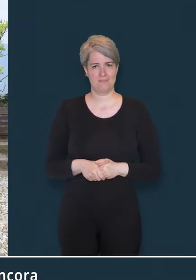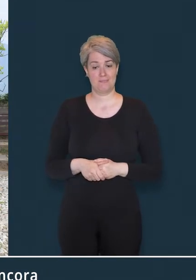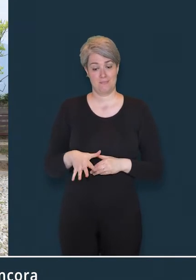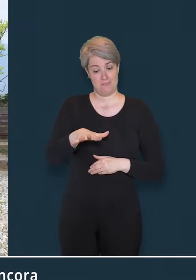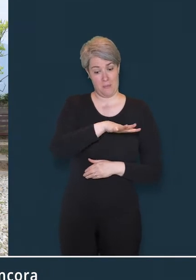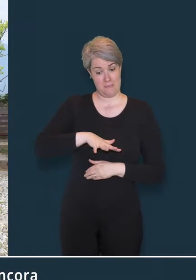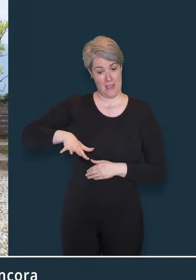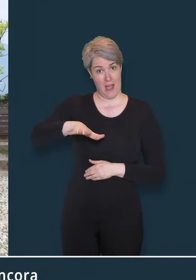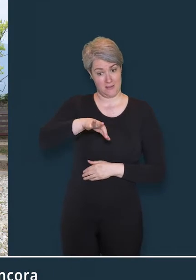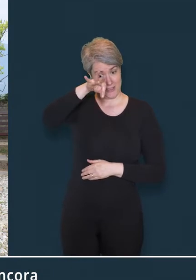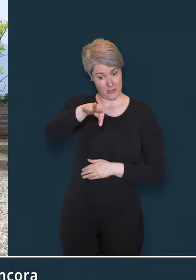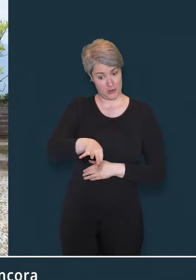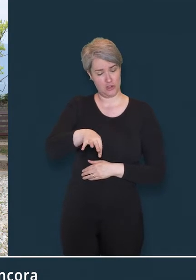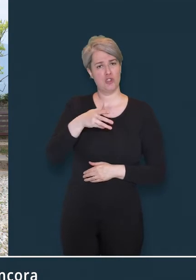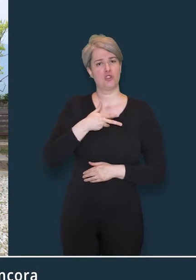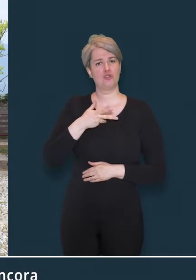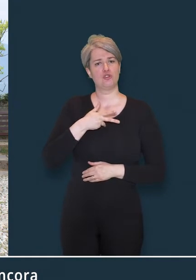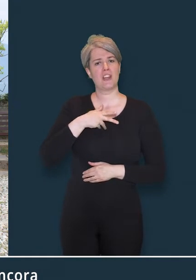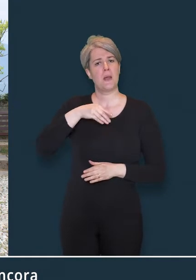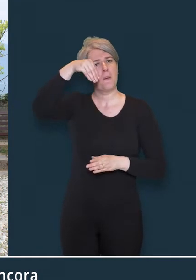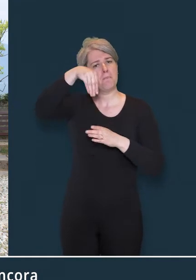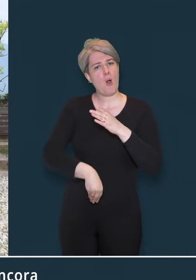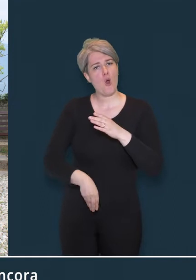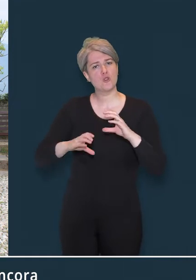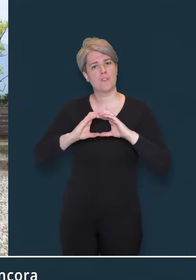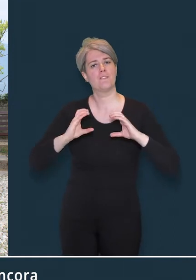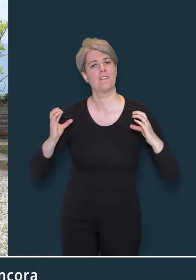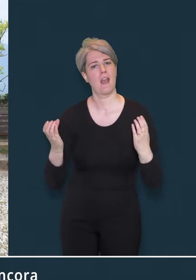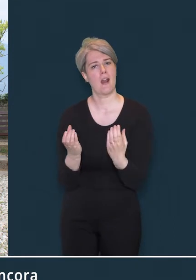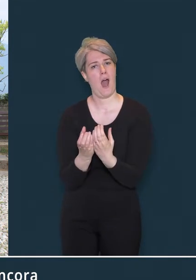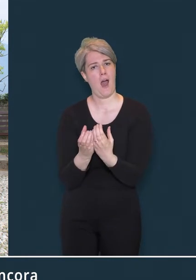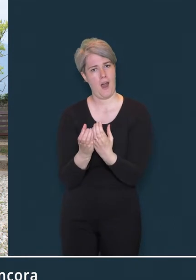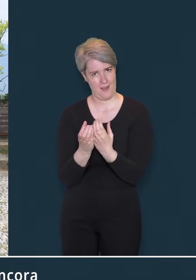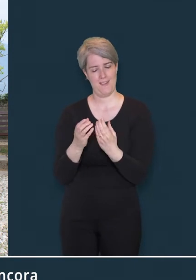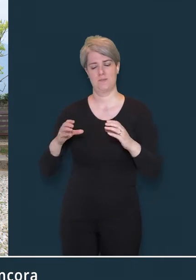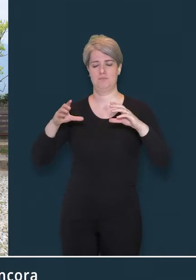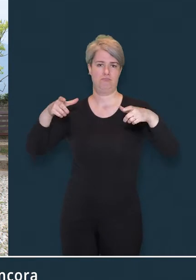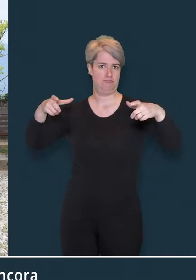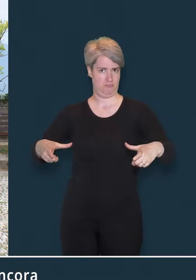Al centro del piazzale vi è ancora l'antica Vera da Pozzo.